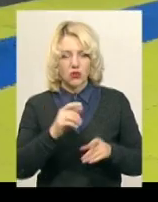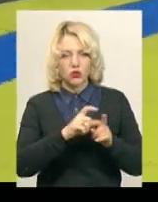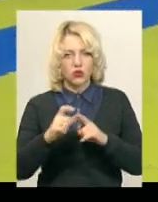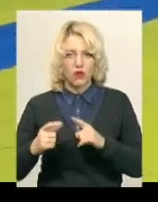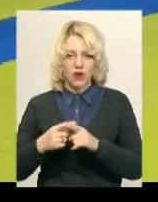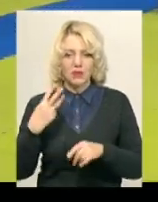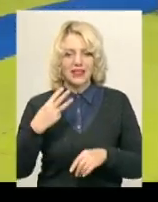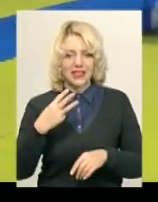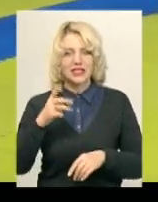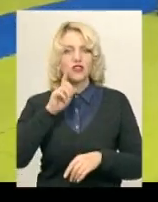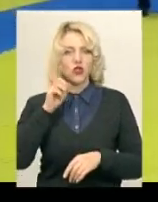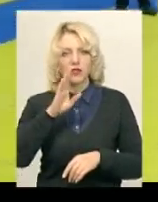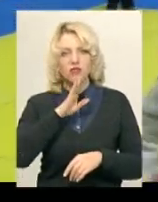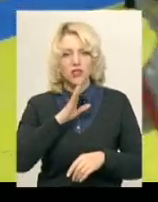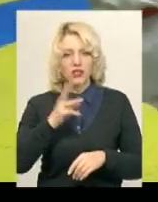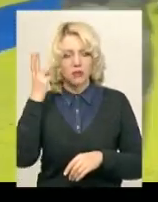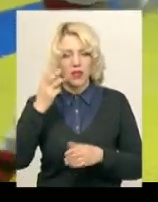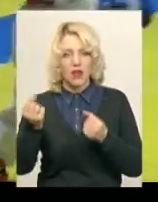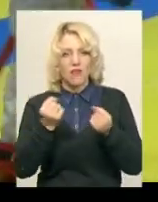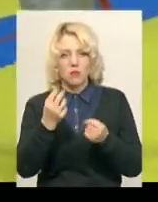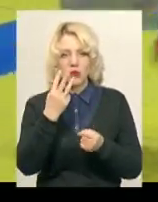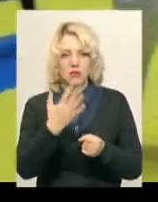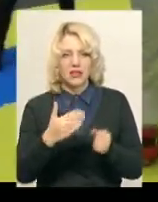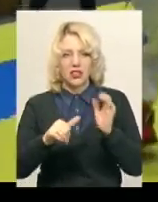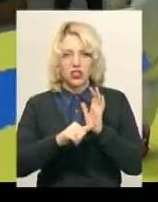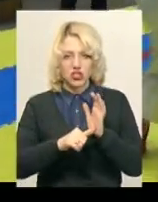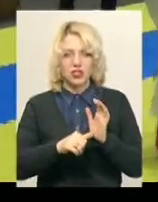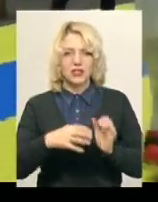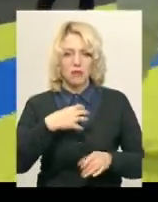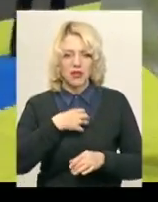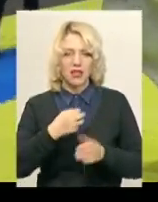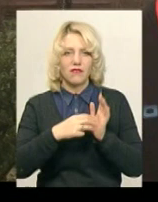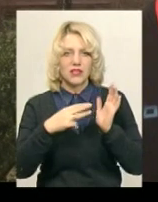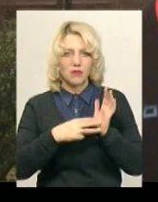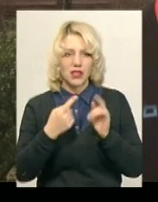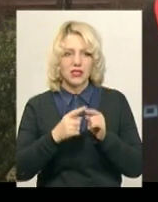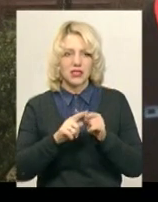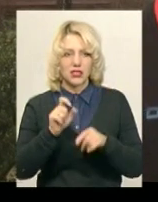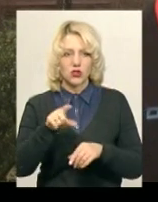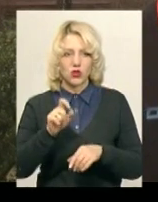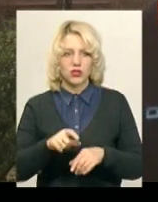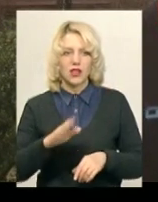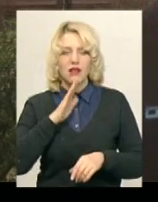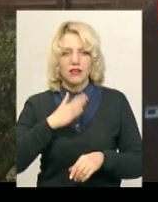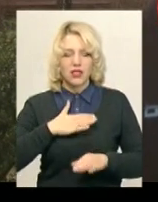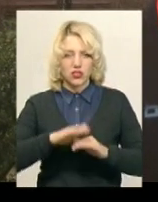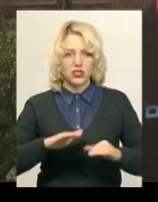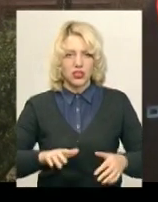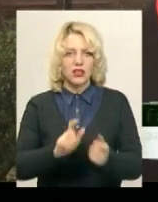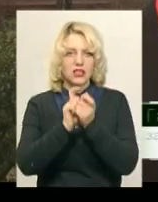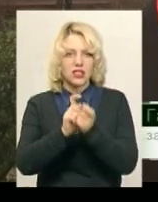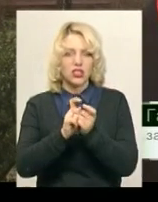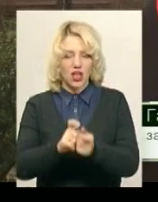юнаків та дівчат з Хмельниччини вибороли 56 медалей, 18 з яких – золоті. Наші діти зражалися